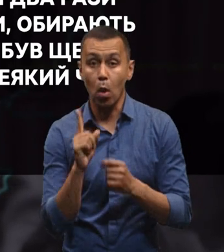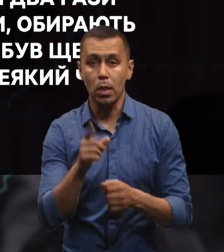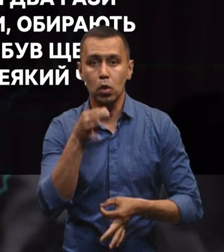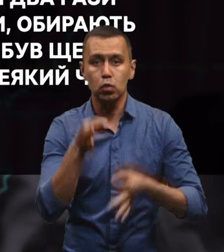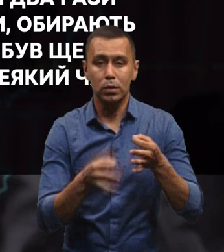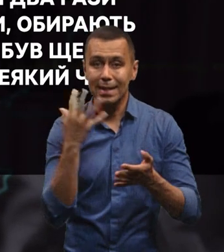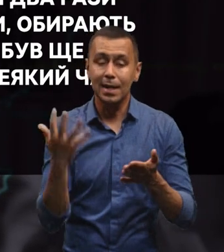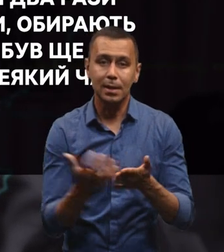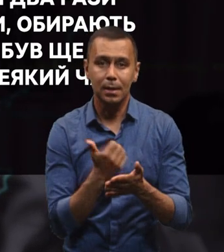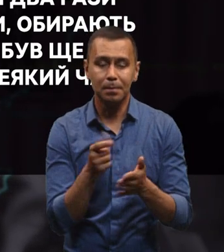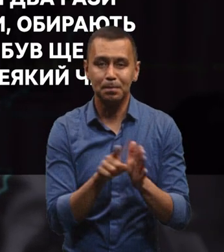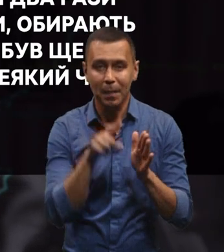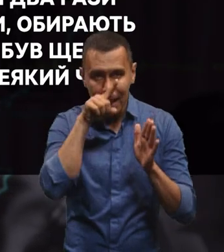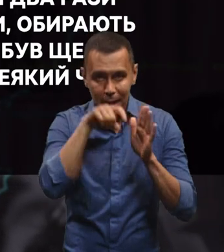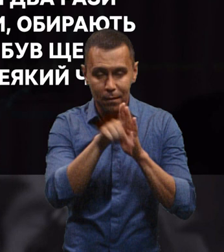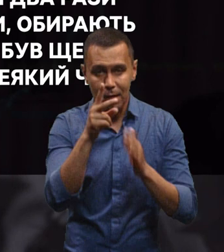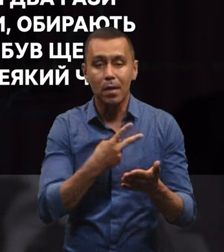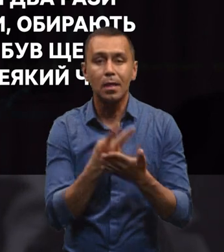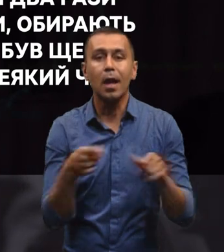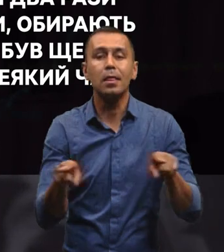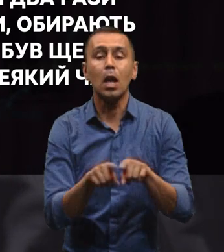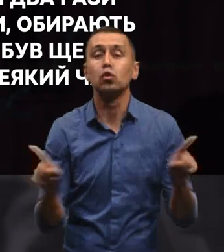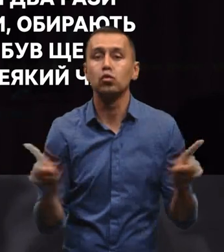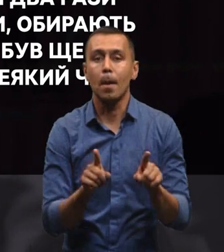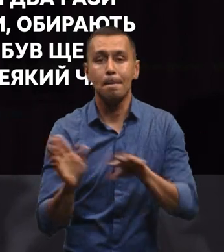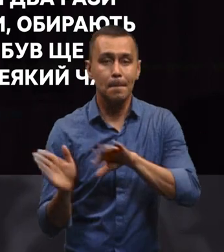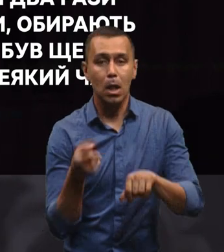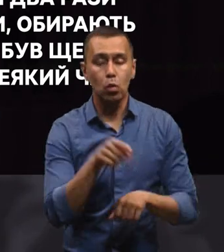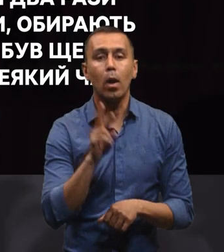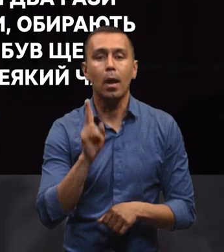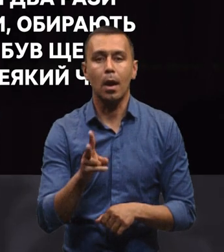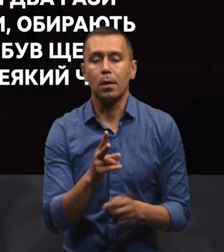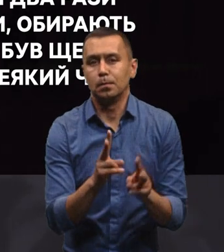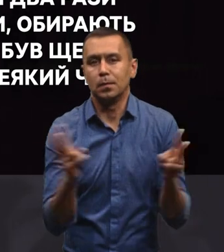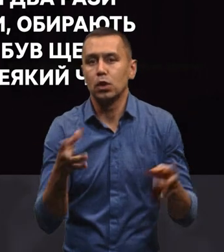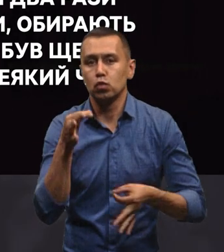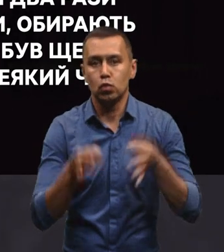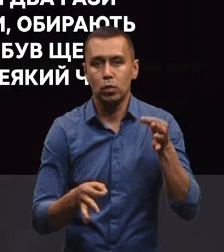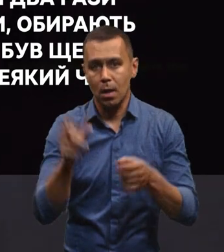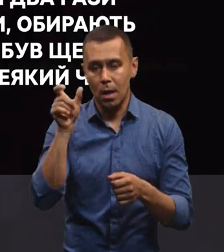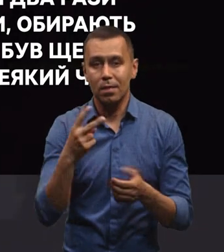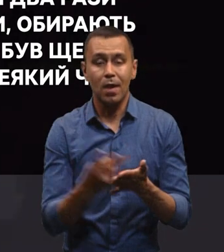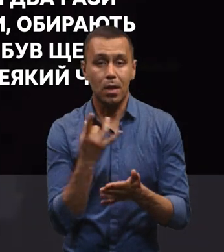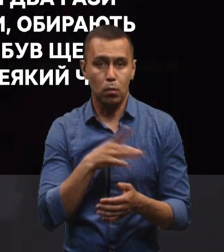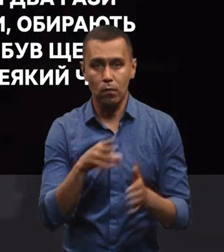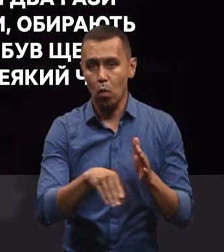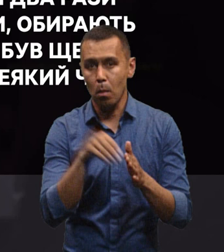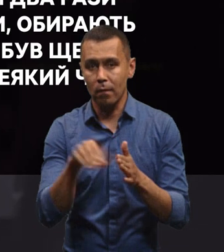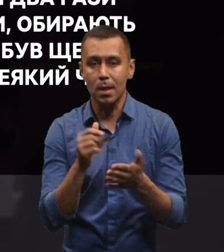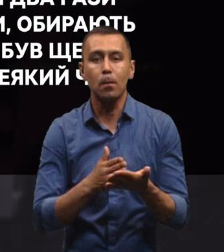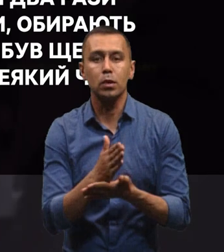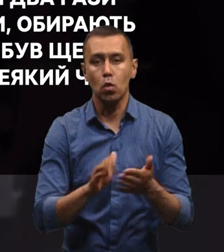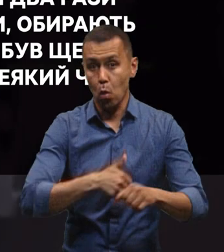судді знайшли лазівку. Вона виглядає так, що після того, як якийсь суддя з два рази був, обрався на